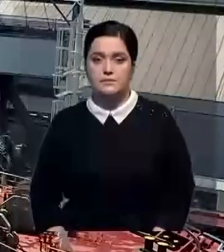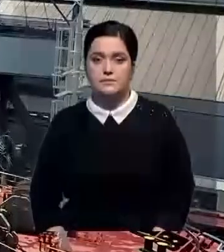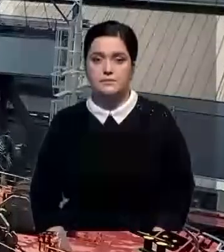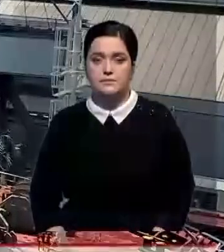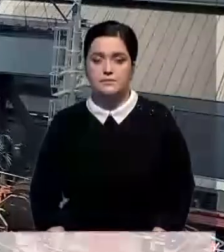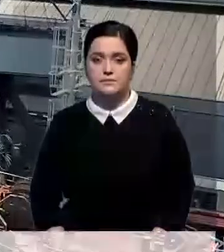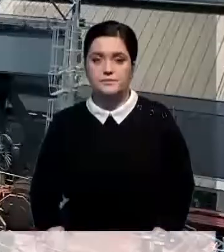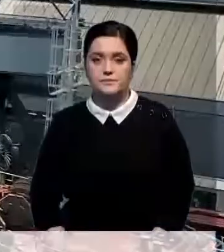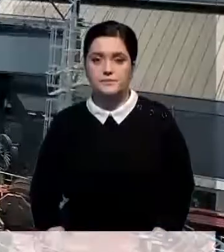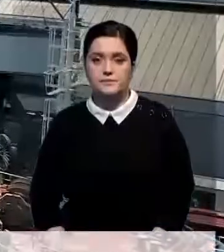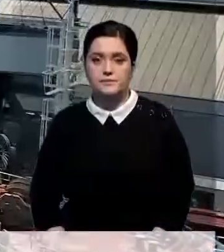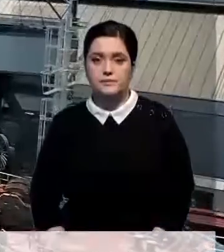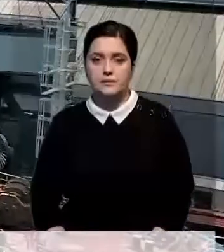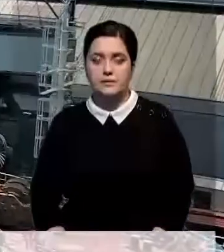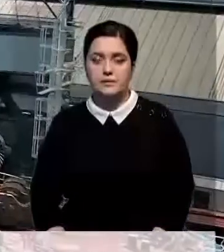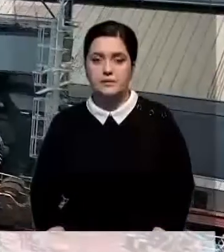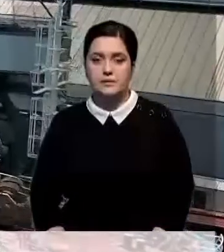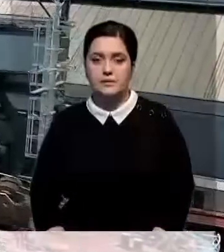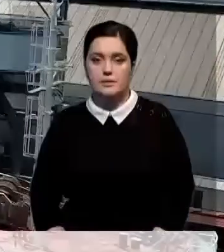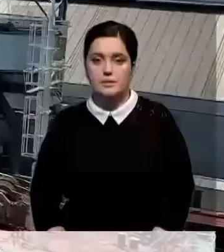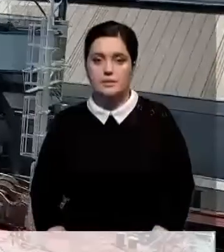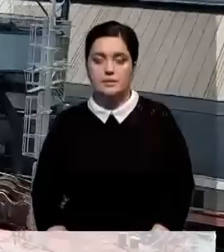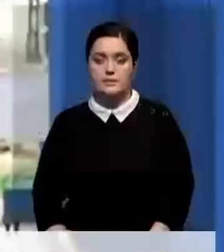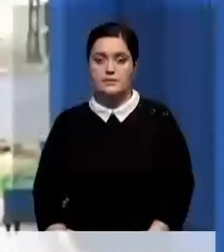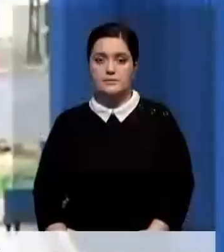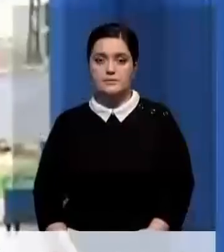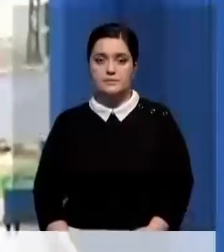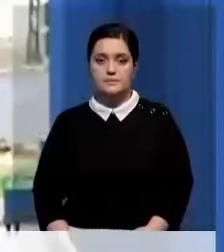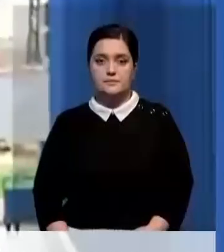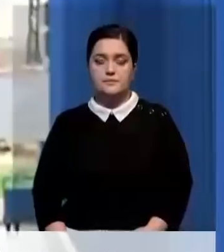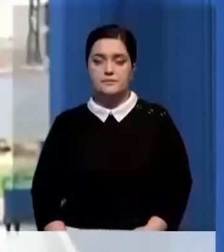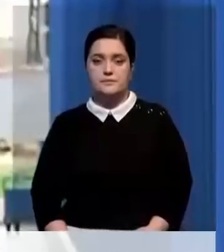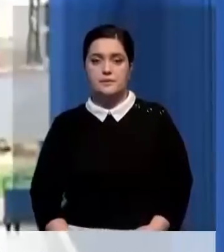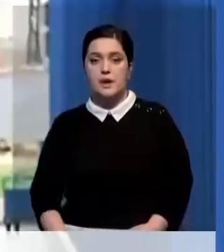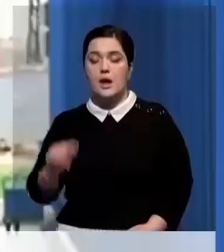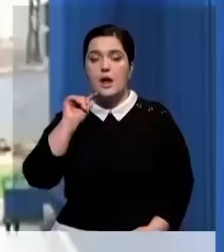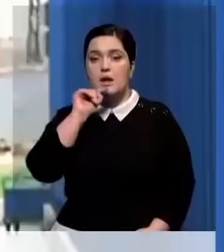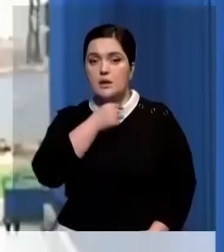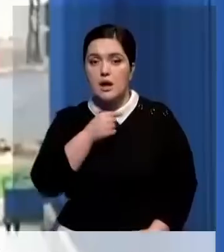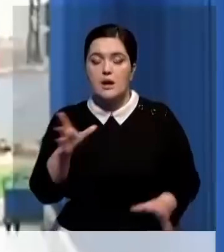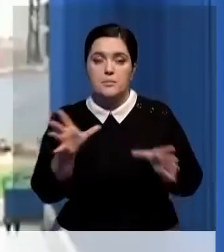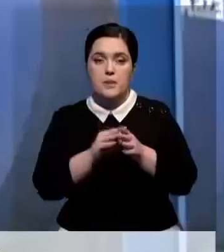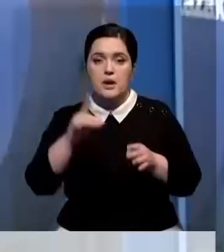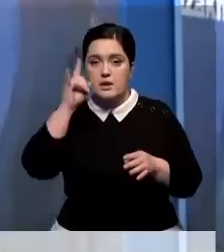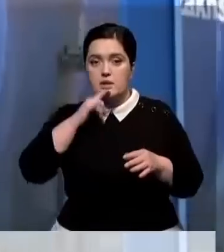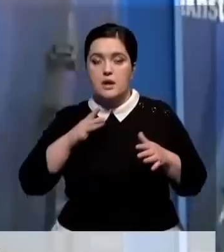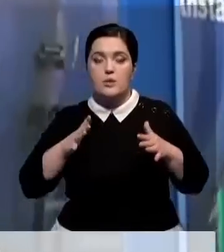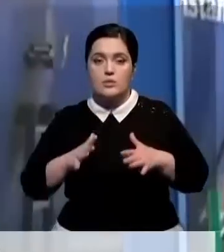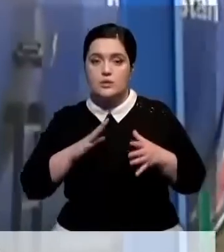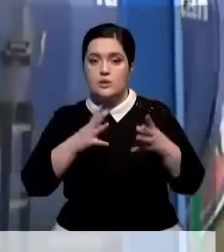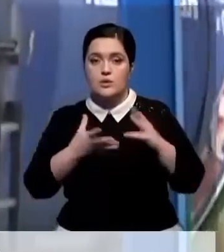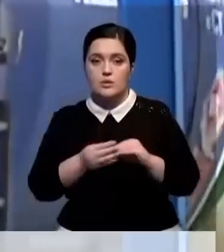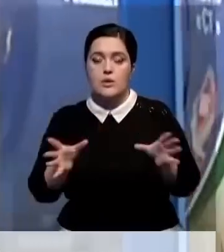Новые вызовы и новые возможности. Так можно охарактеризовать экономическое партнерство Казахстана и Грузии в этом году. И итоги